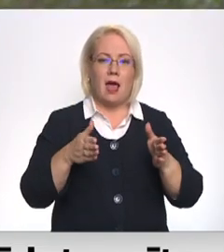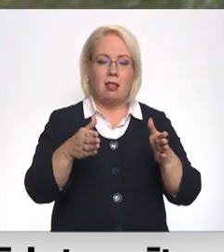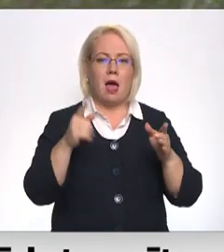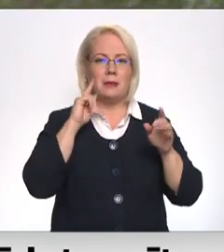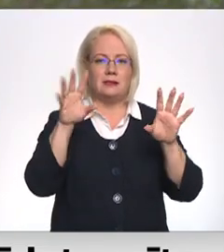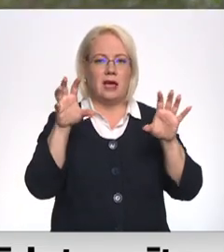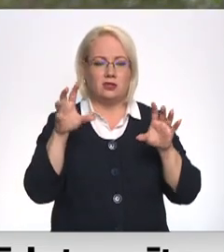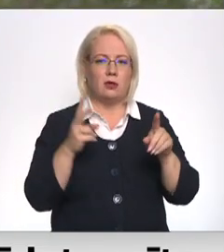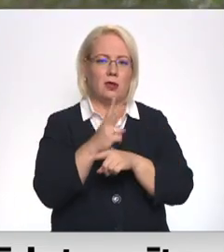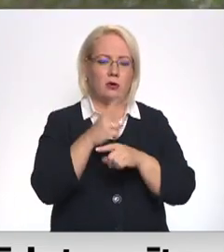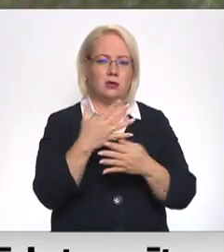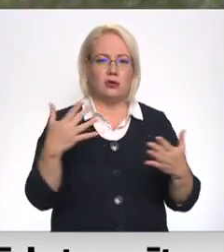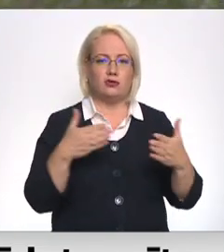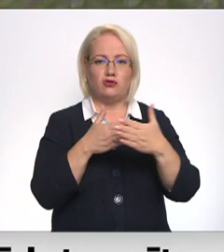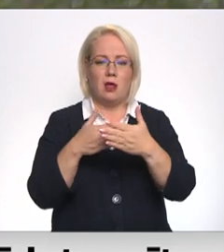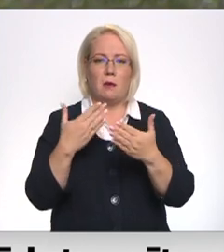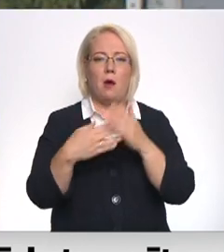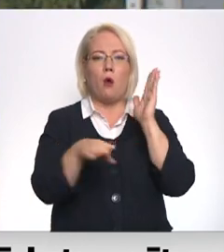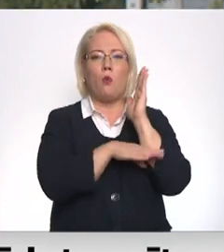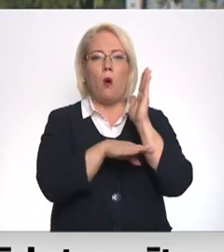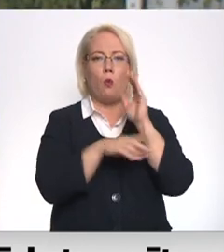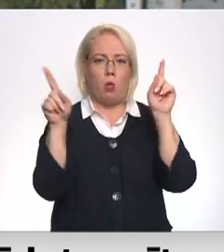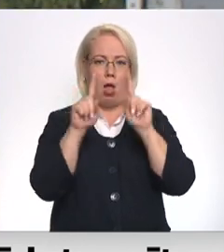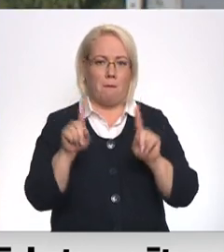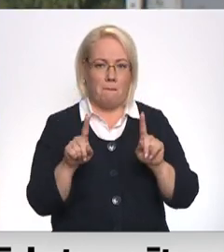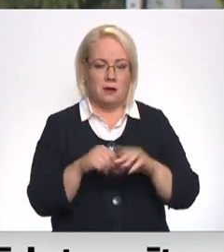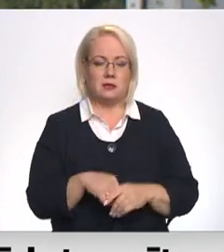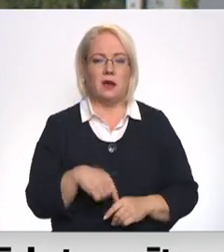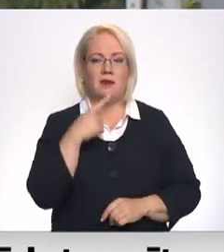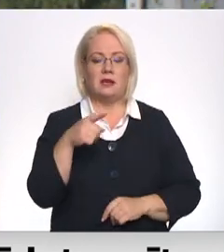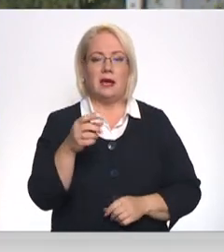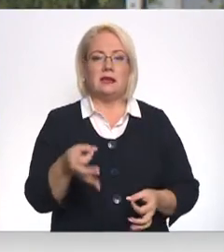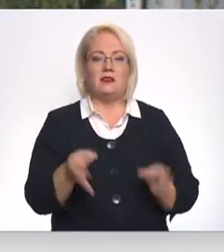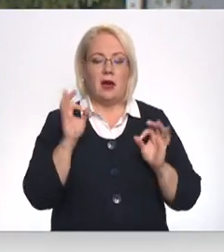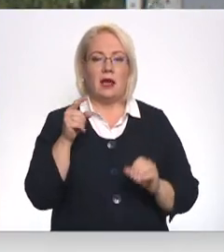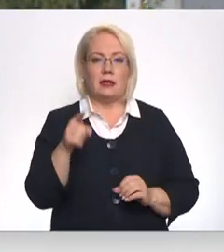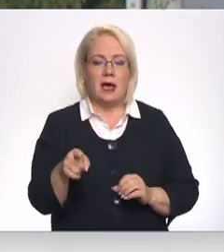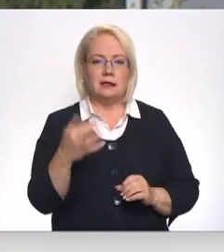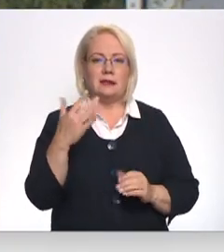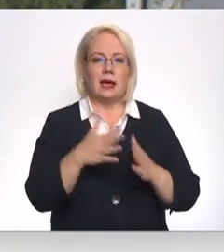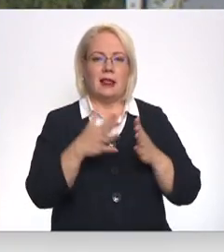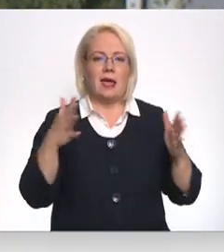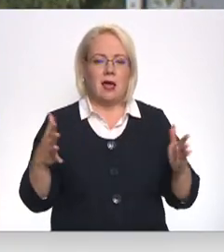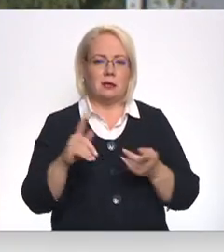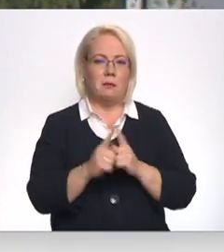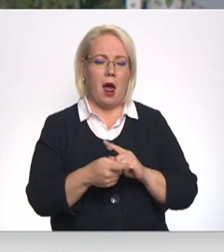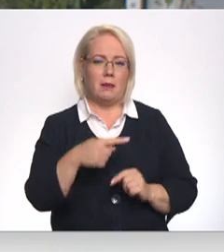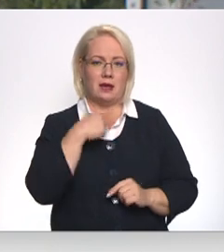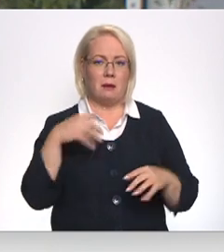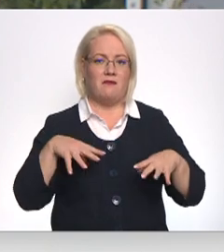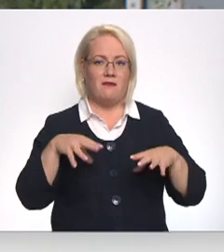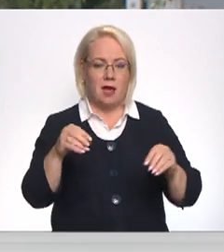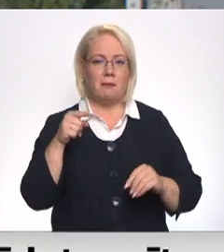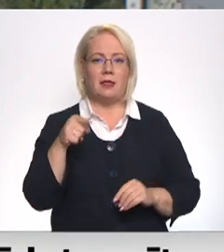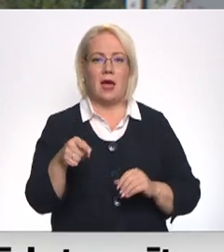varētu traucēt dažādi šķēršni, piemēram, koku lapas. Atkarīgs no tā, cik lielā spektrā grib kaut kāds pārmaiņas veikt, bet šādā sistēmā